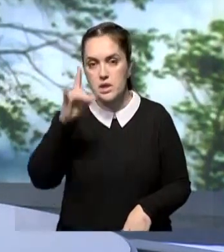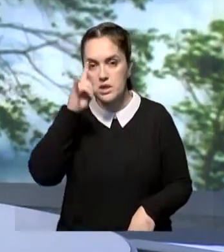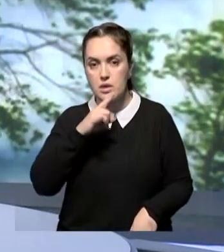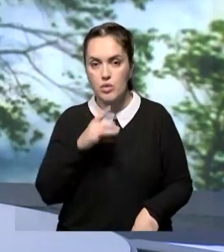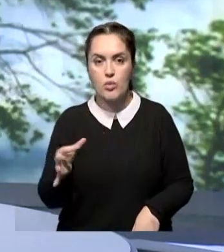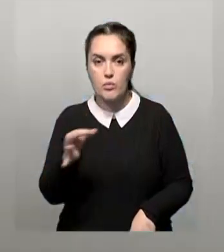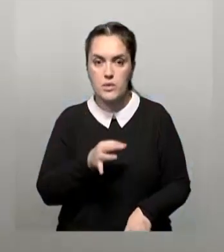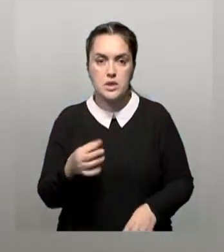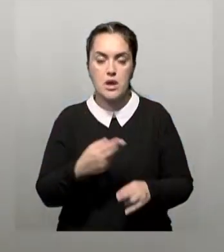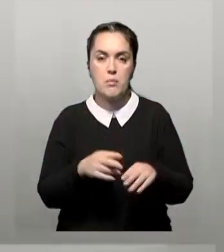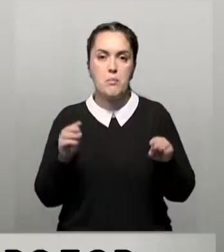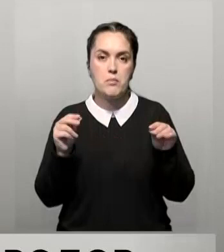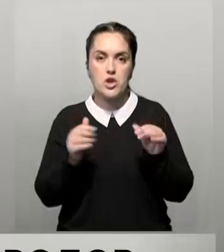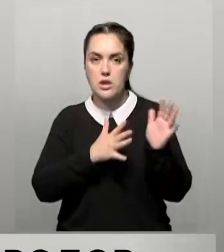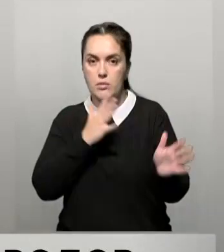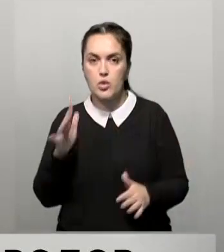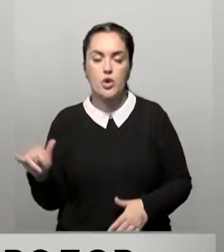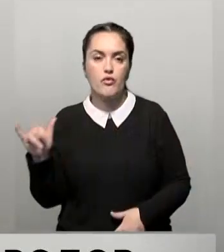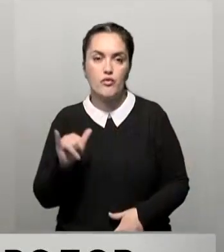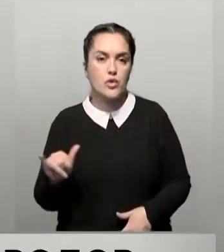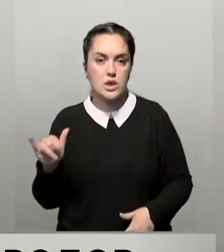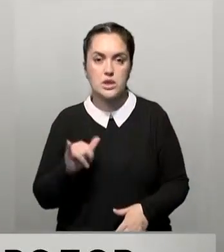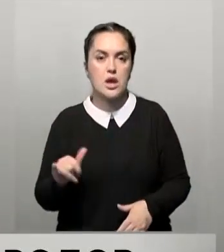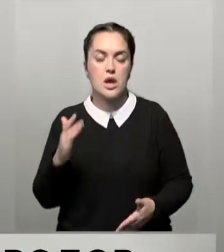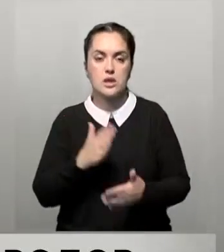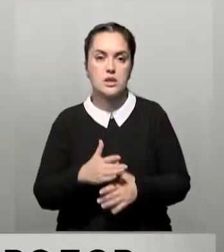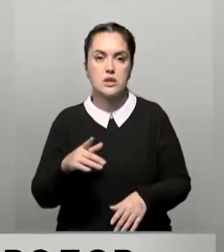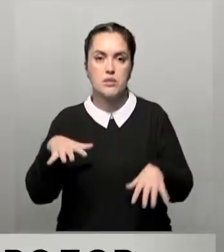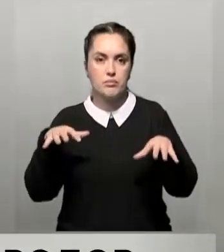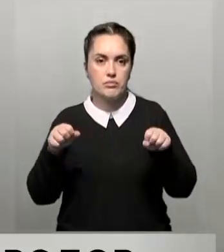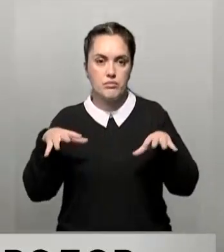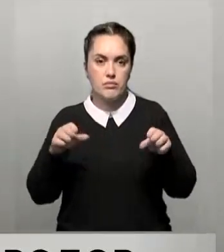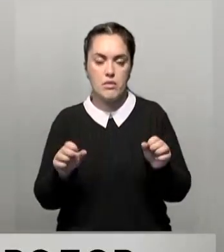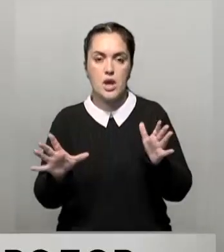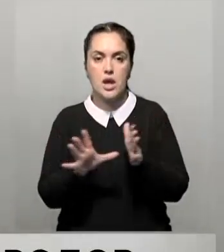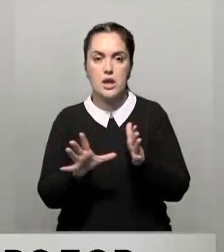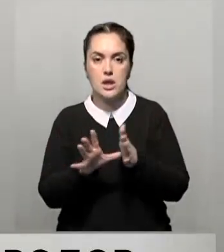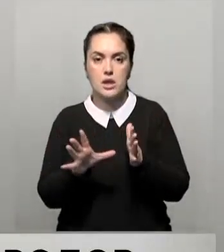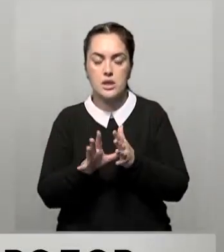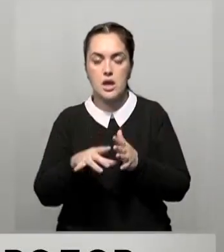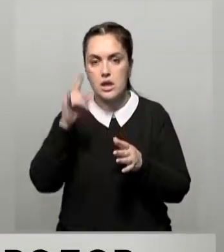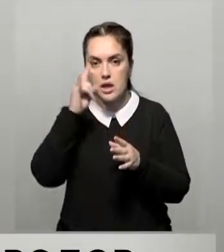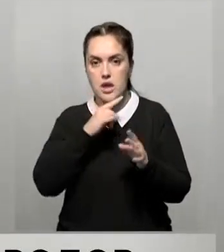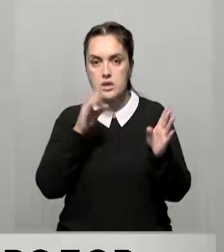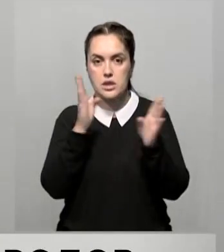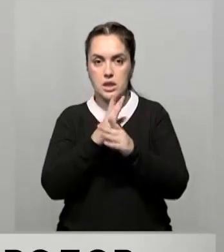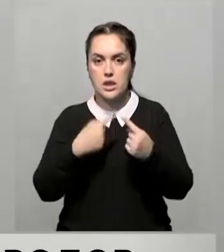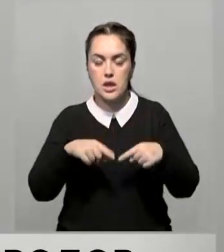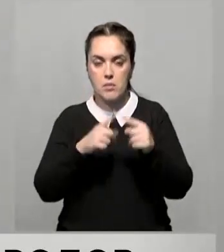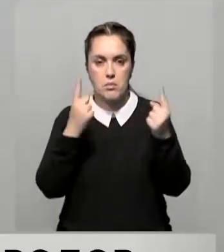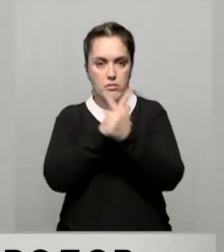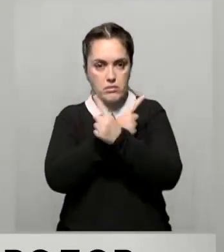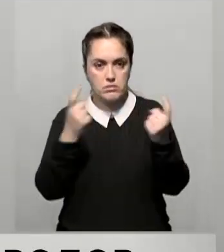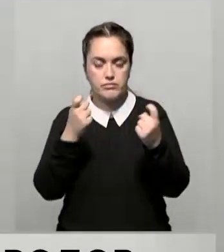Западно-казахстанскую область накрыла песчаной буря. В уральских и ближайших селах наблюдаются перебои с электричеством.